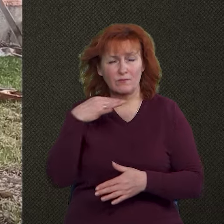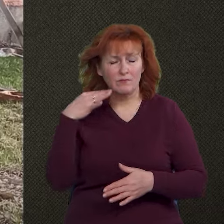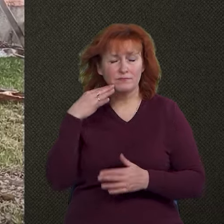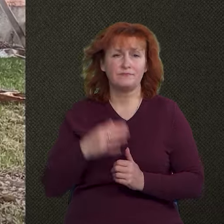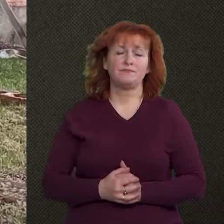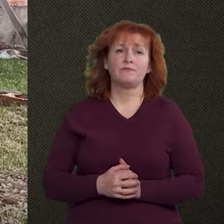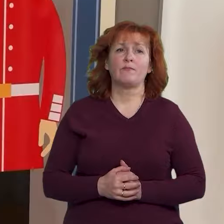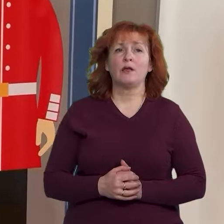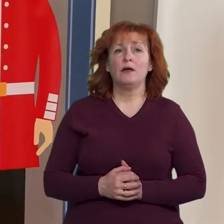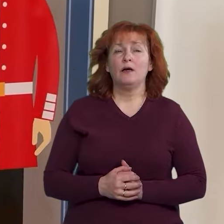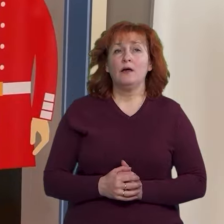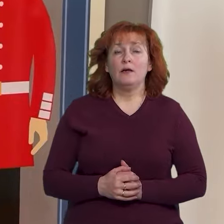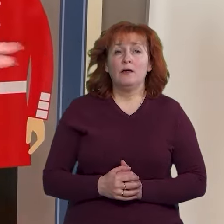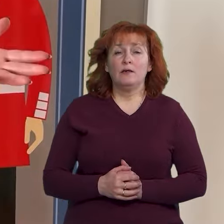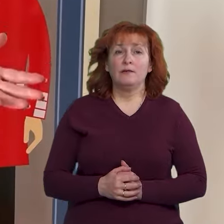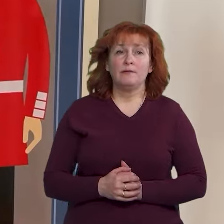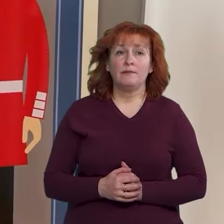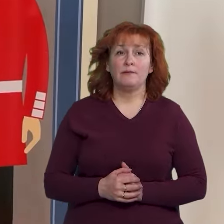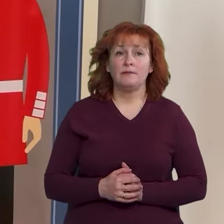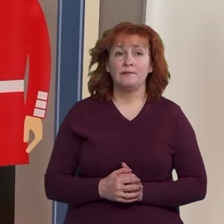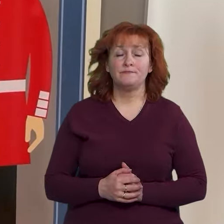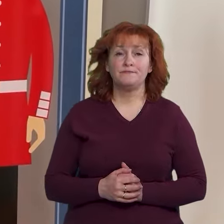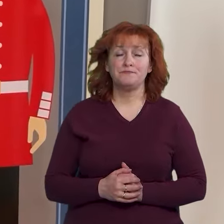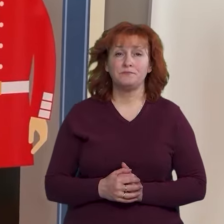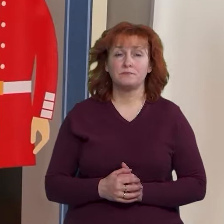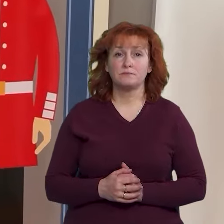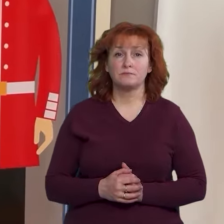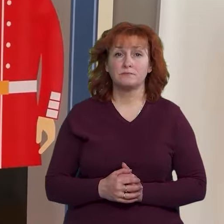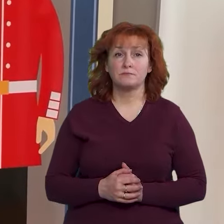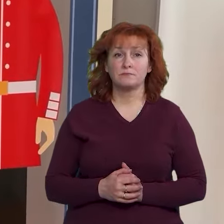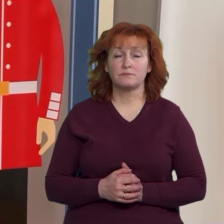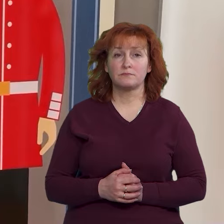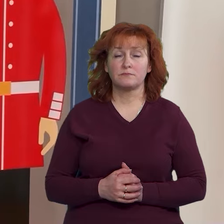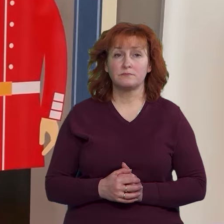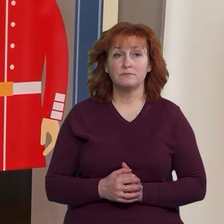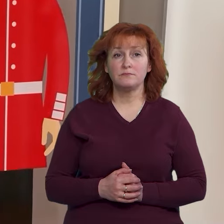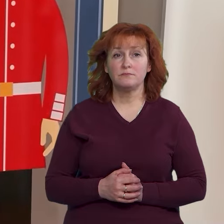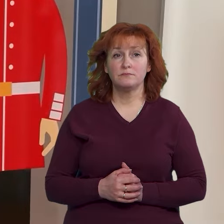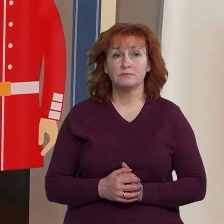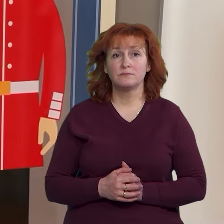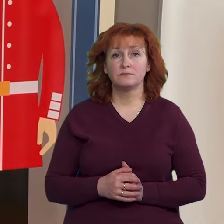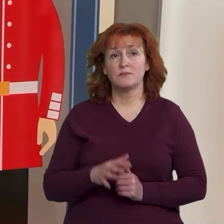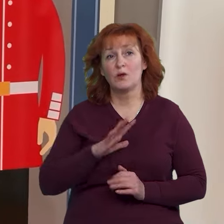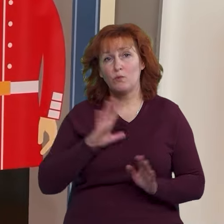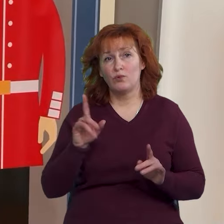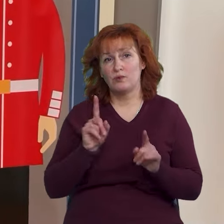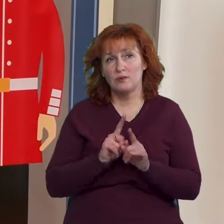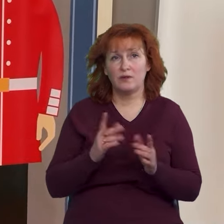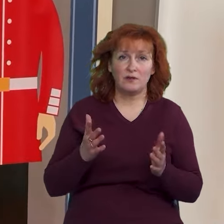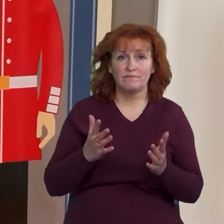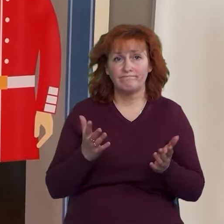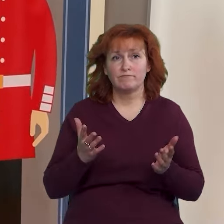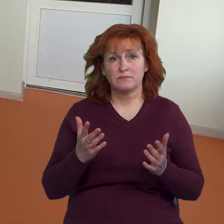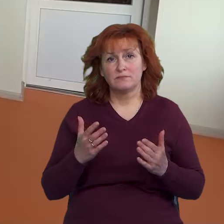Була підготовлена до того, що тут взагалі все зруйноване. Звичайно, були враження,